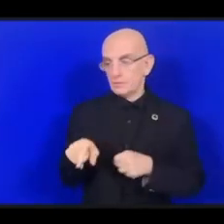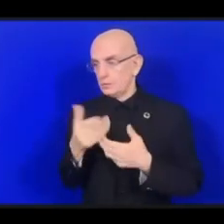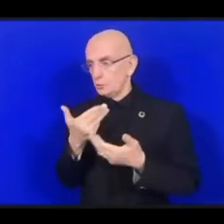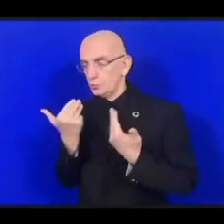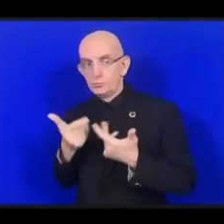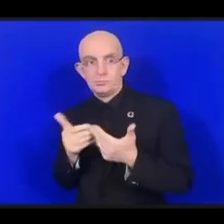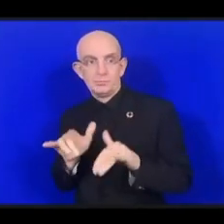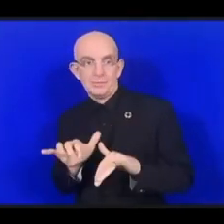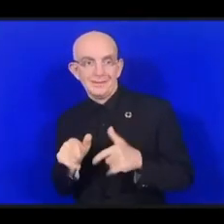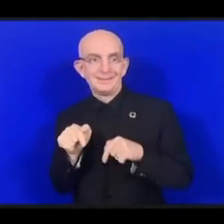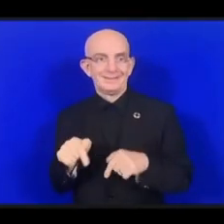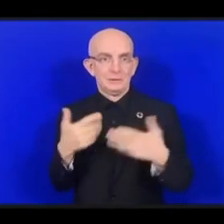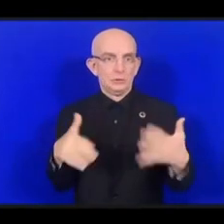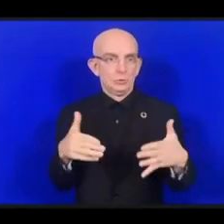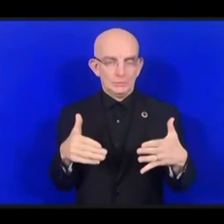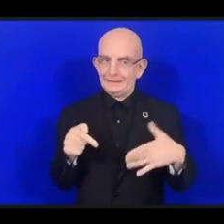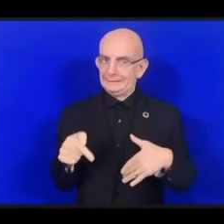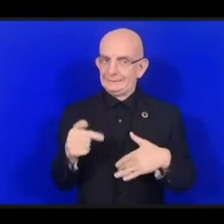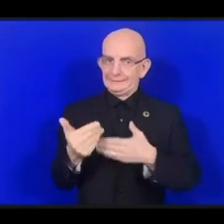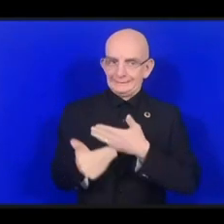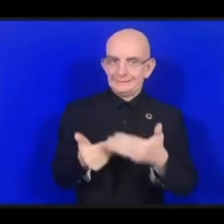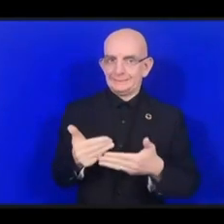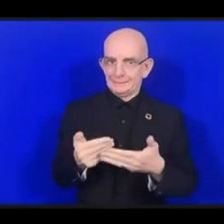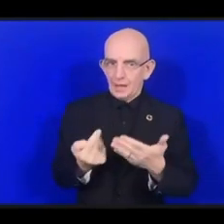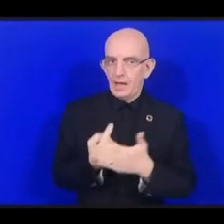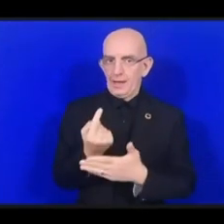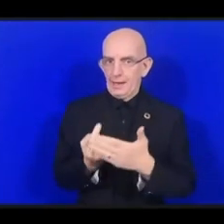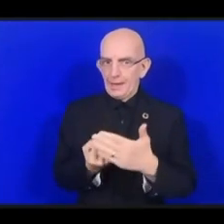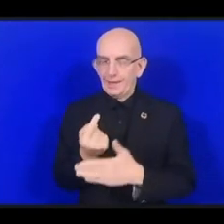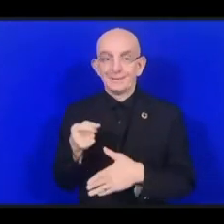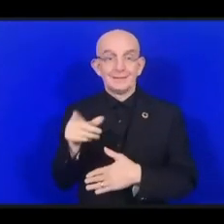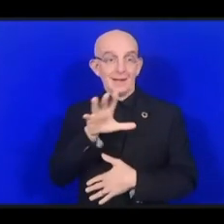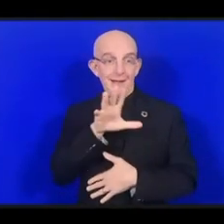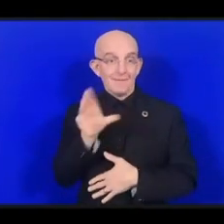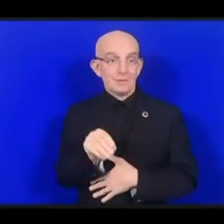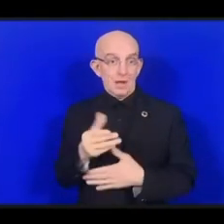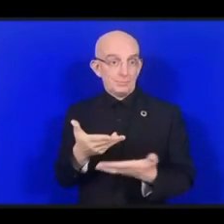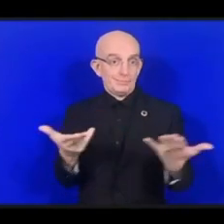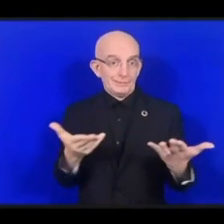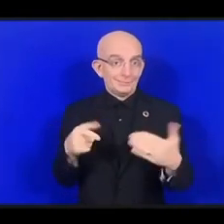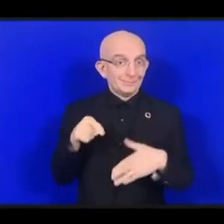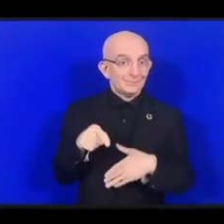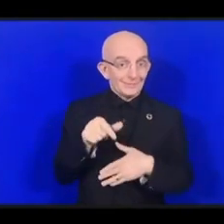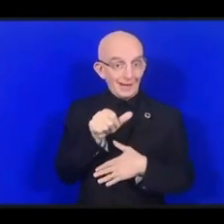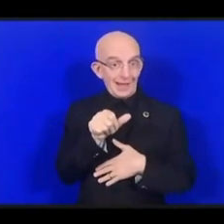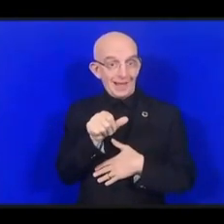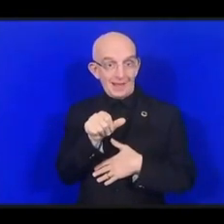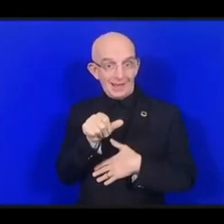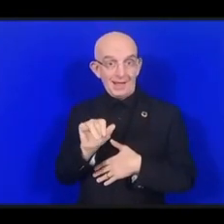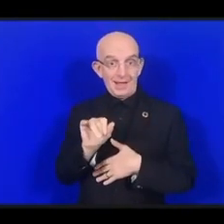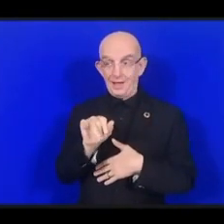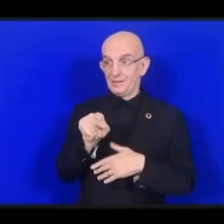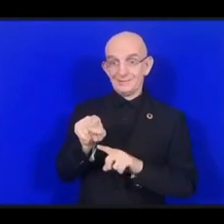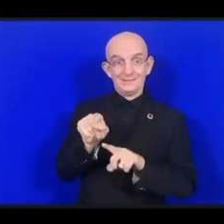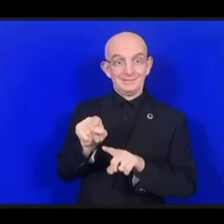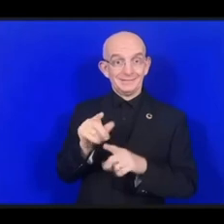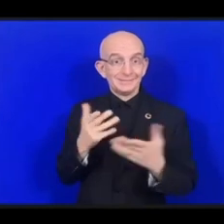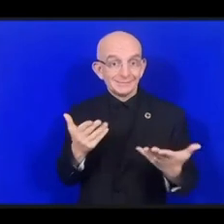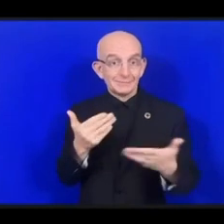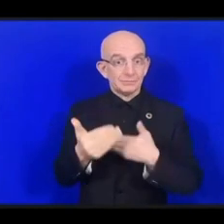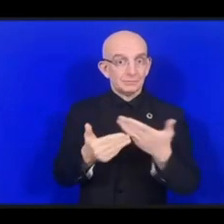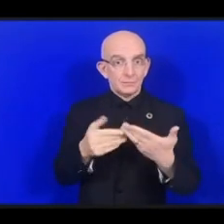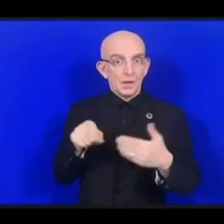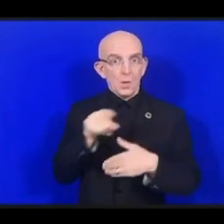ценой. Именно поэтому такие многосторонние форумы, как форум по управлению интернетом, должен использоваться в